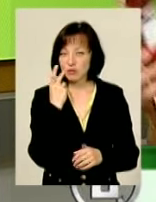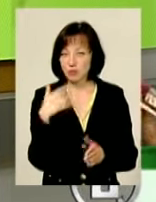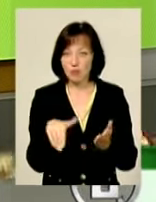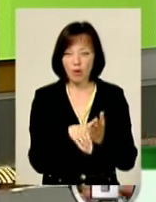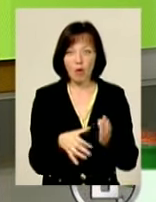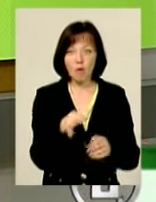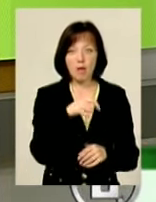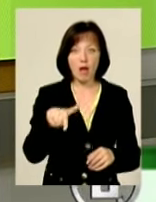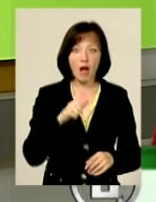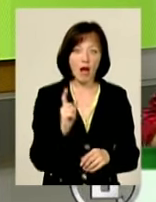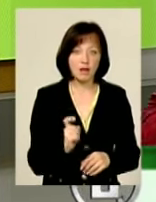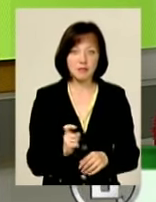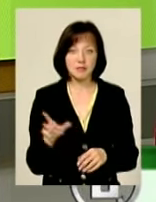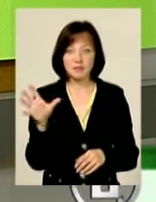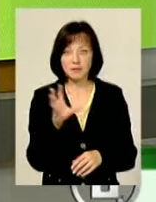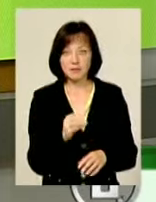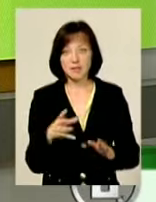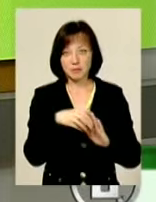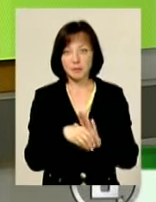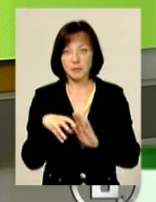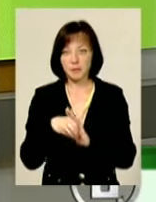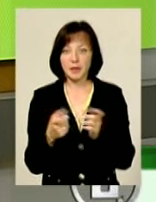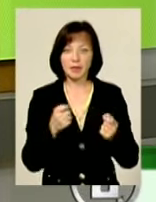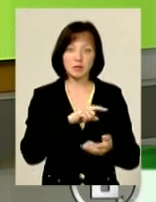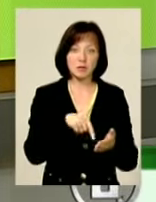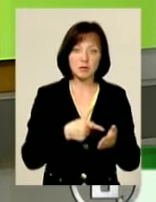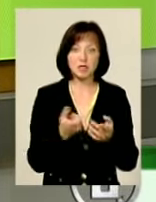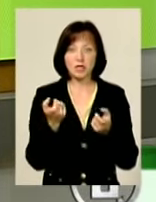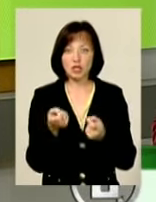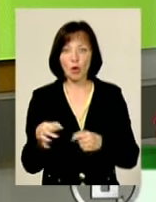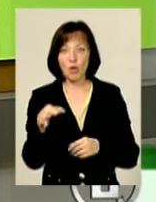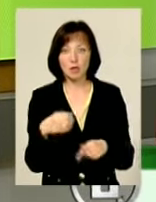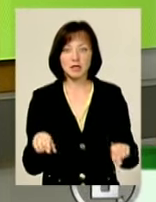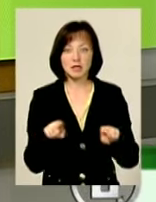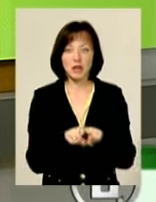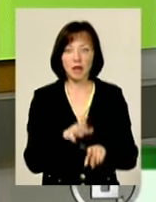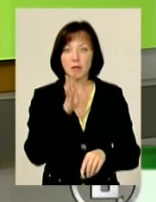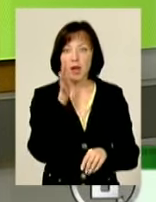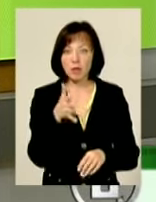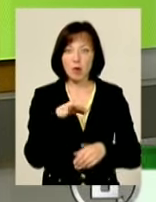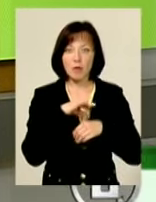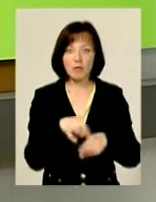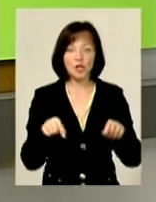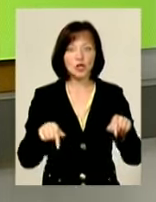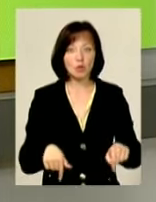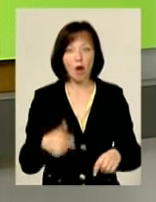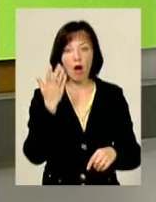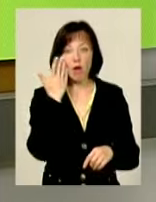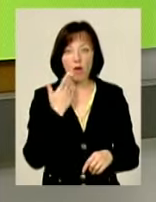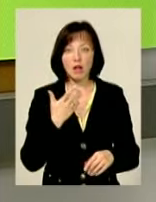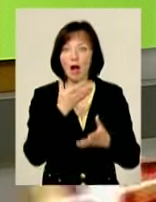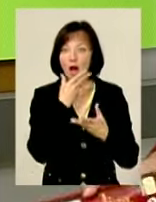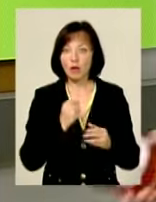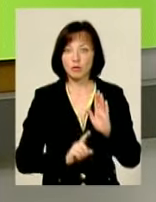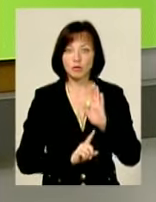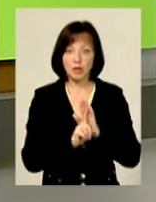і Облгаз. Вже всі підтягувалися, трішки місто, трішки область. І так ми його п'ять років провели тут. А коли ми гарно його почали